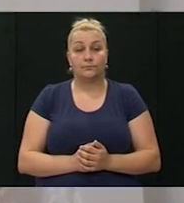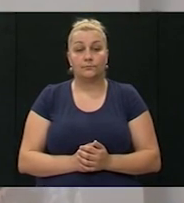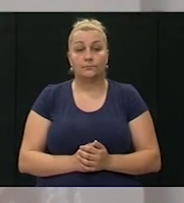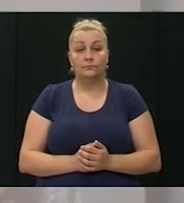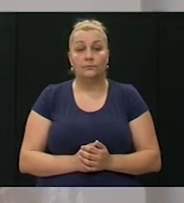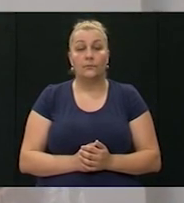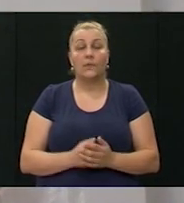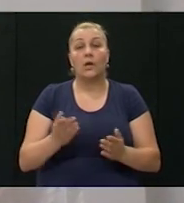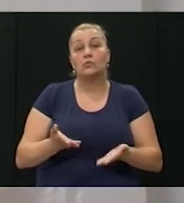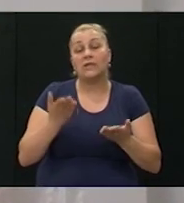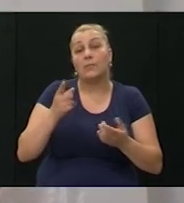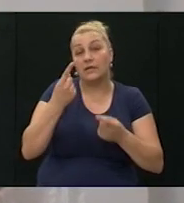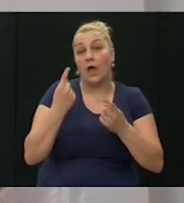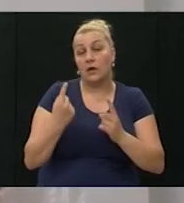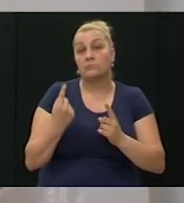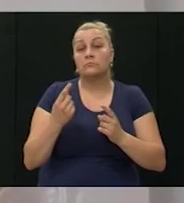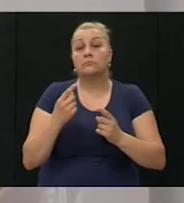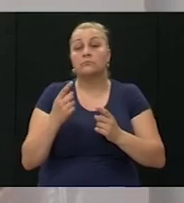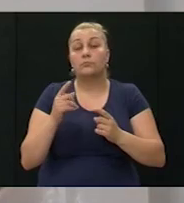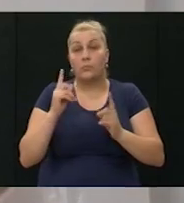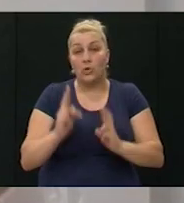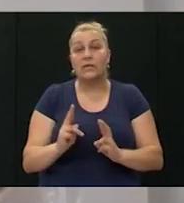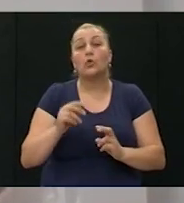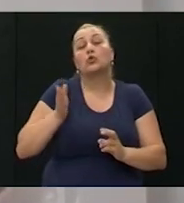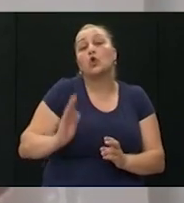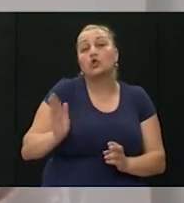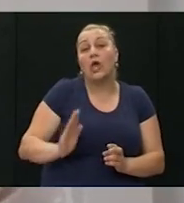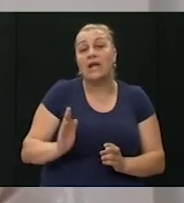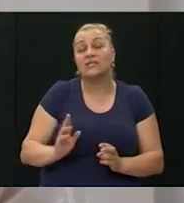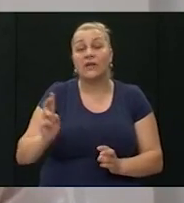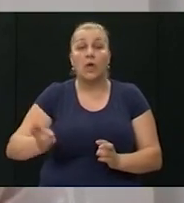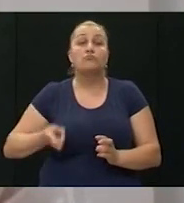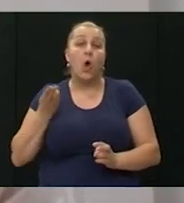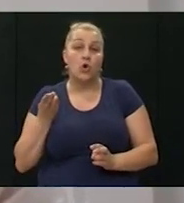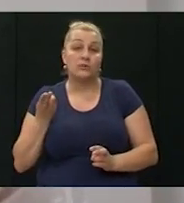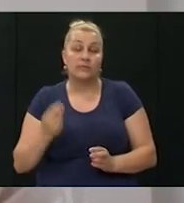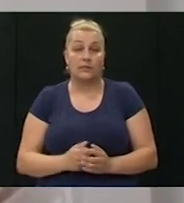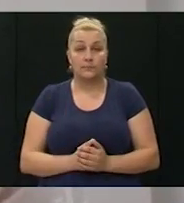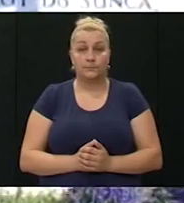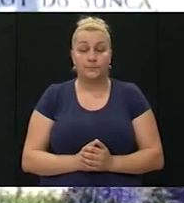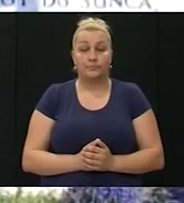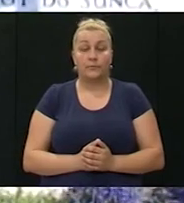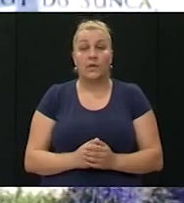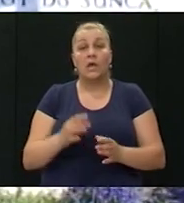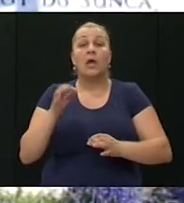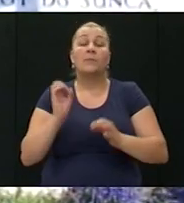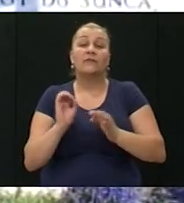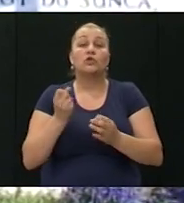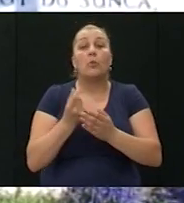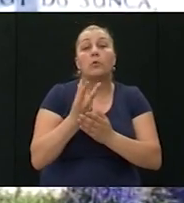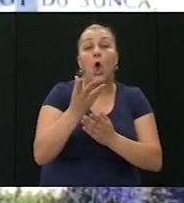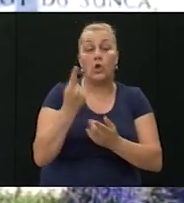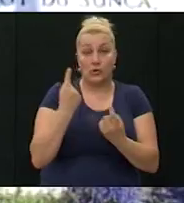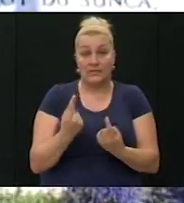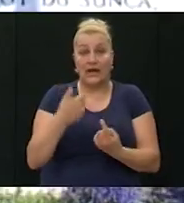A uspravljima da ostanu dostaljanstveni ponosni i nepokolekljivni. Predviđeno brojno